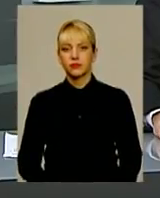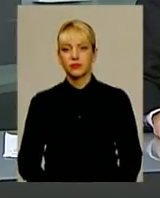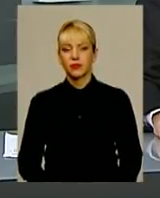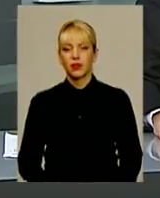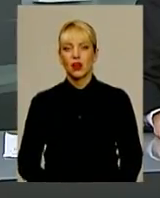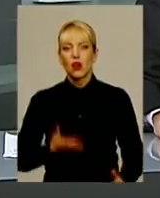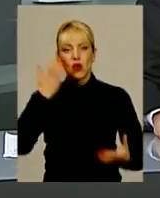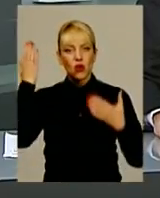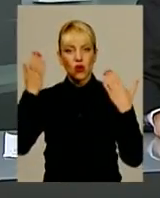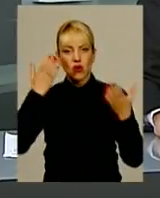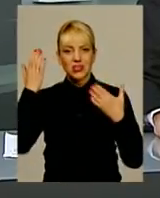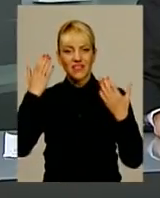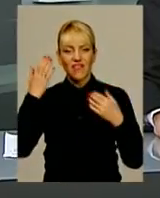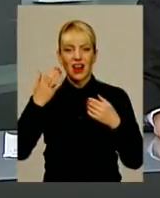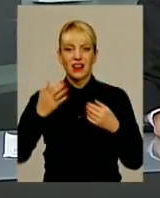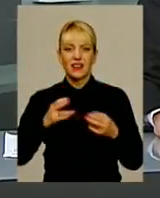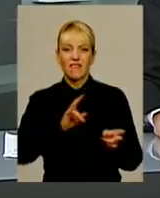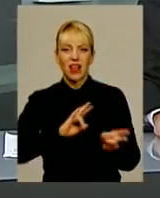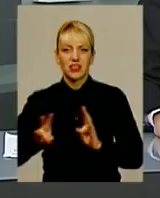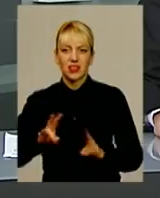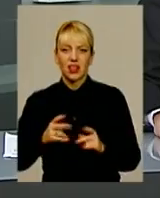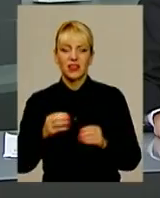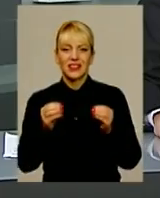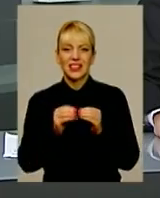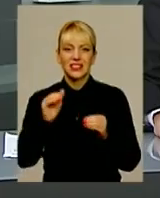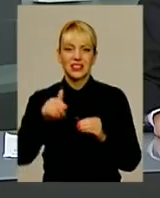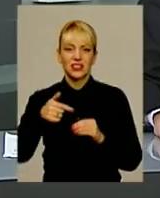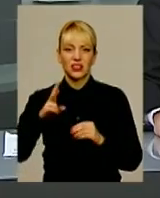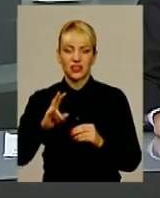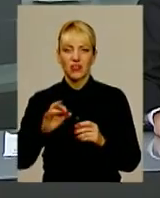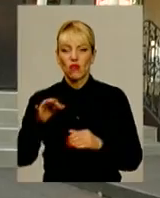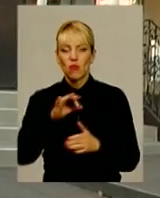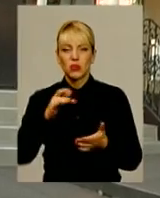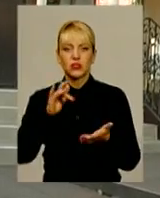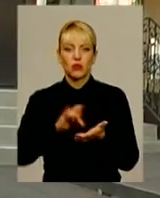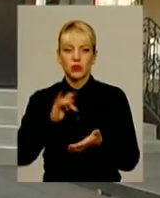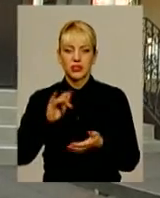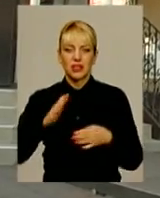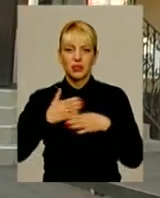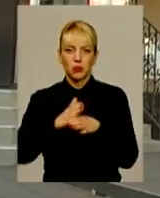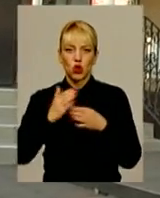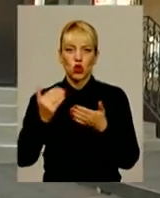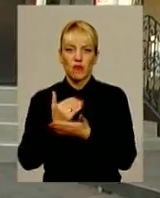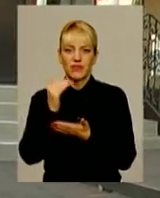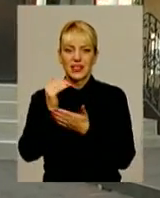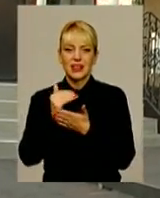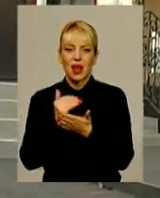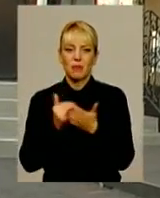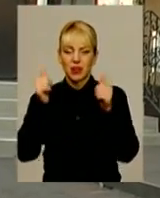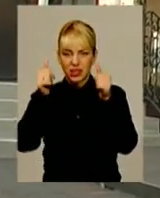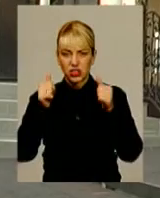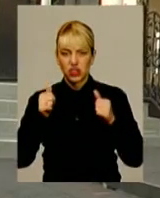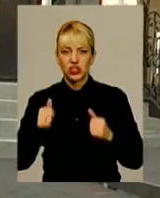Розваги вандалів вартістю 10 тисяч гривень. В обласному центрі потрощили нові таблички із розкладом руху громадського